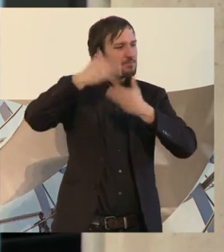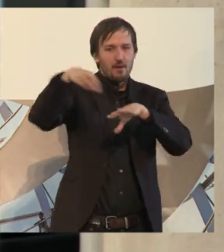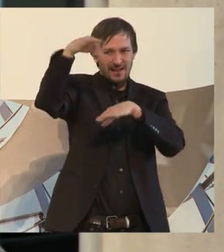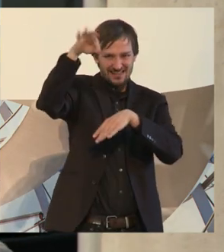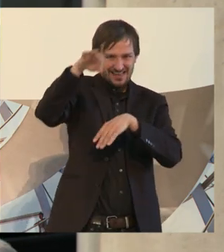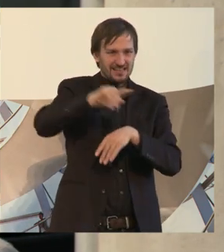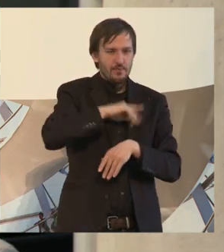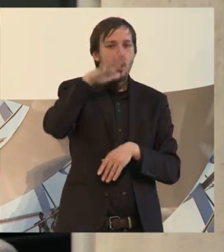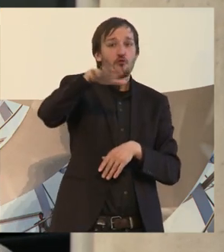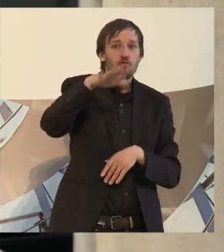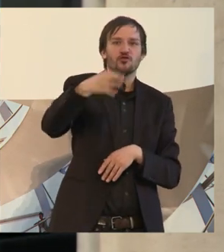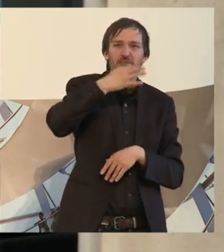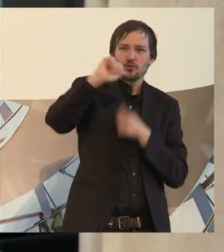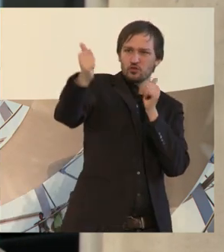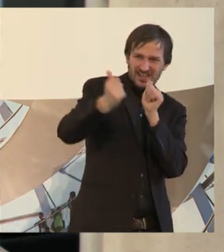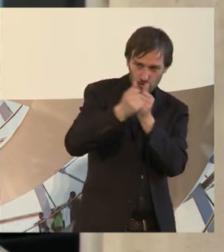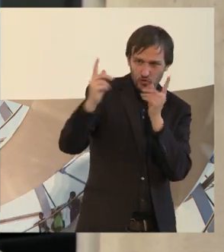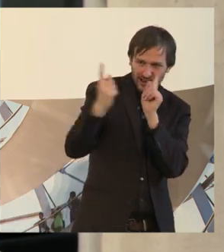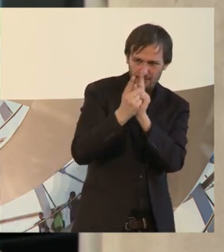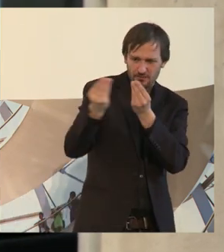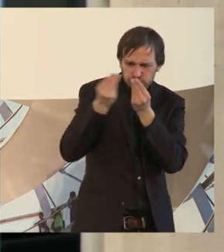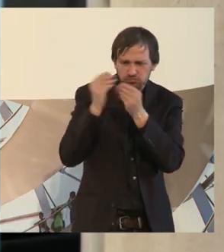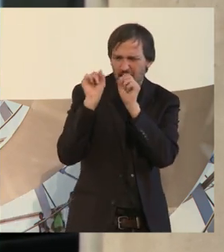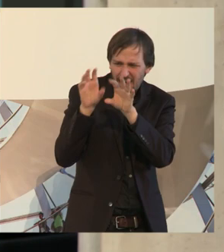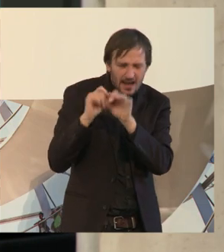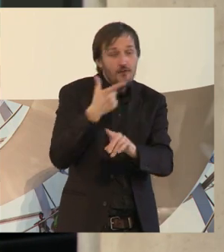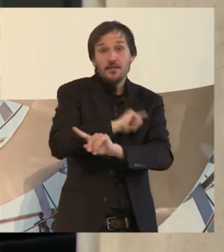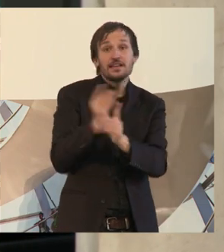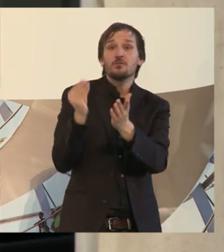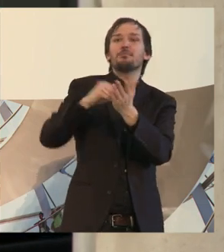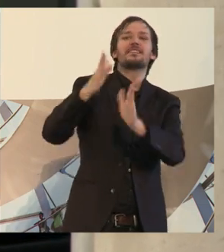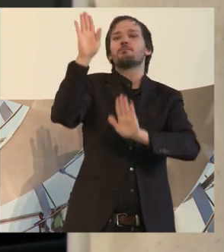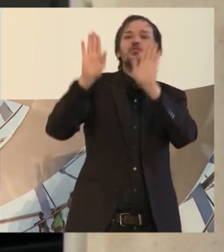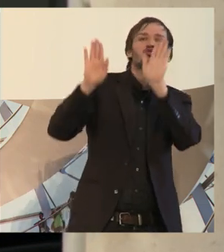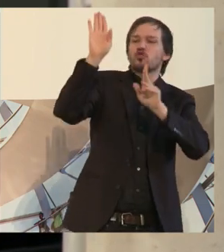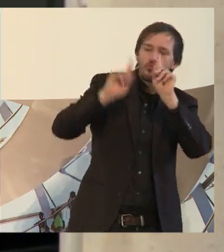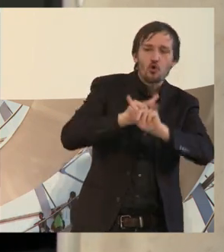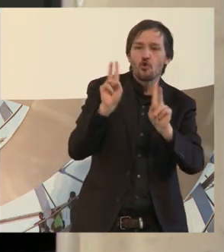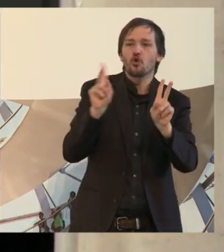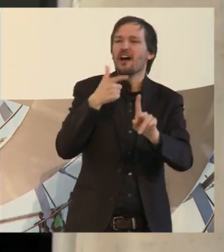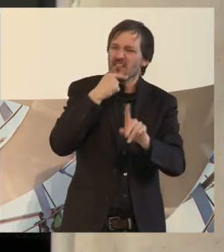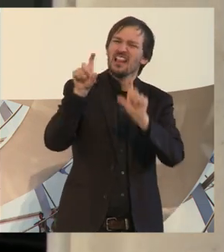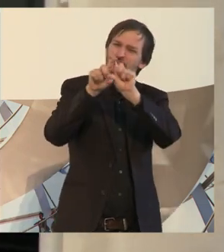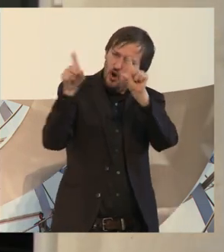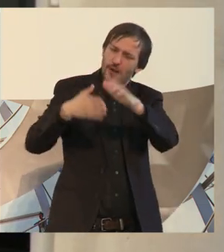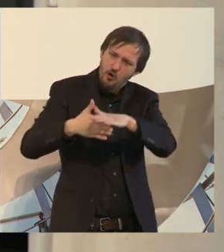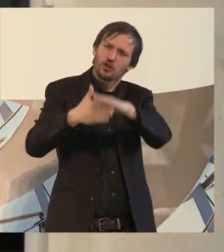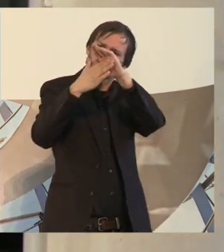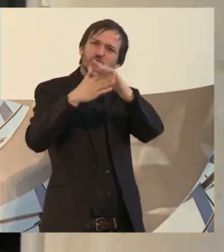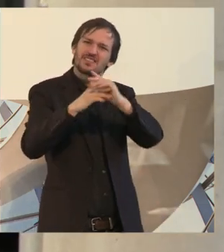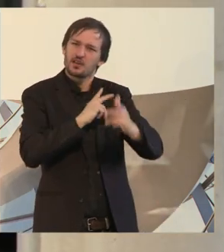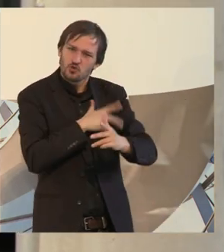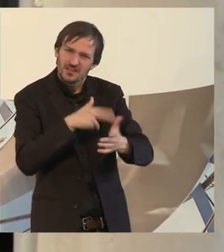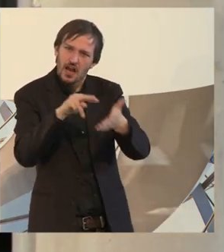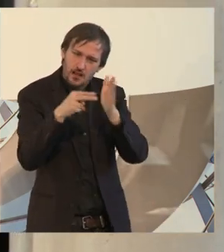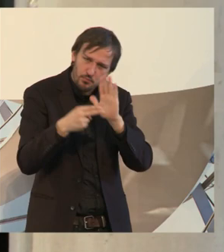erklären, dass wir keine Mitbestimmung und all diese Dinge wollen, die wahnsinnig viel Geld kosten, sondern dass wir ein Unterstützer des Unternehmens sein wollen in Fragen der